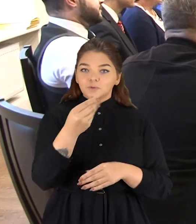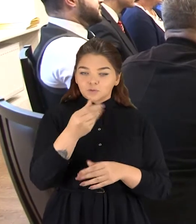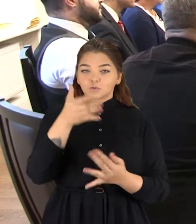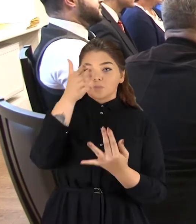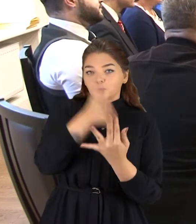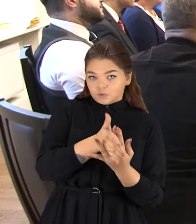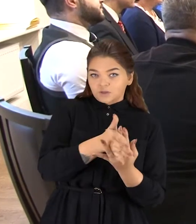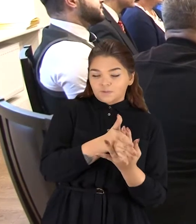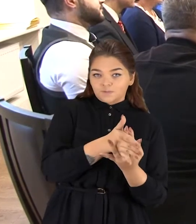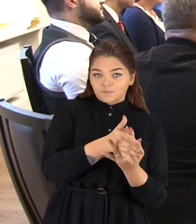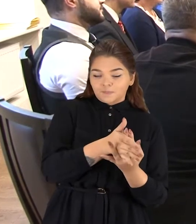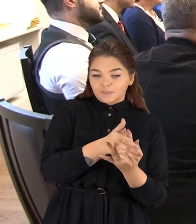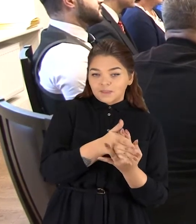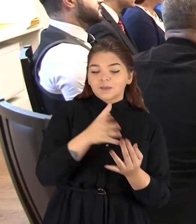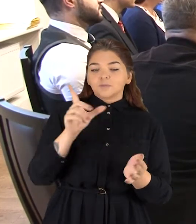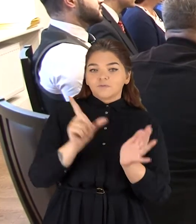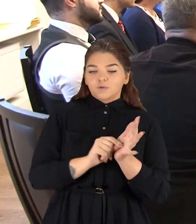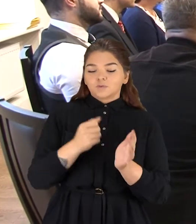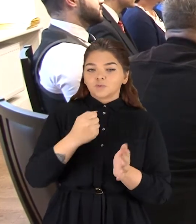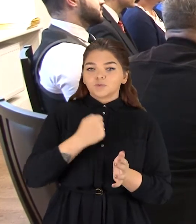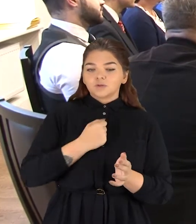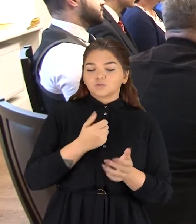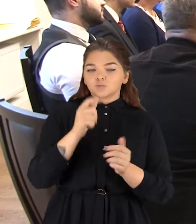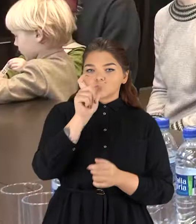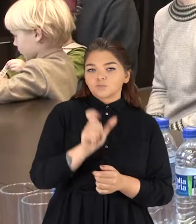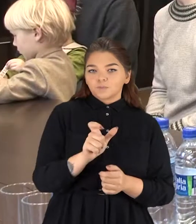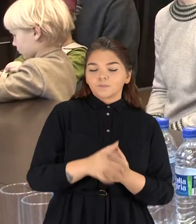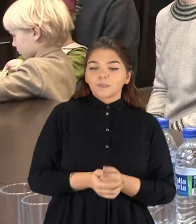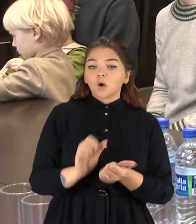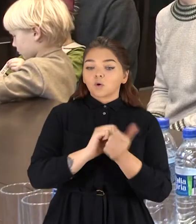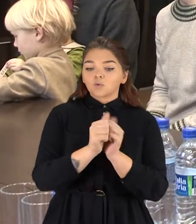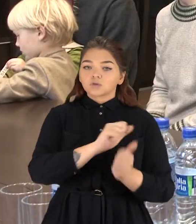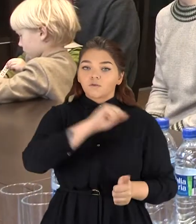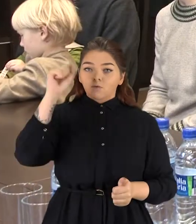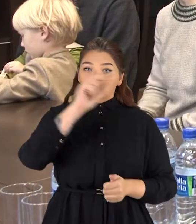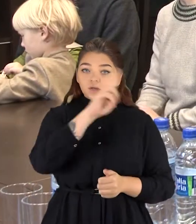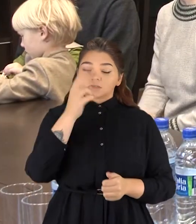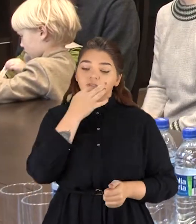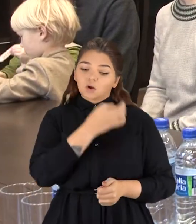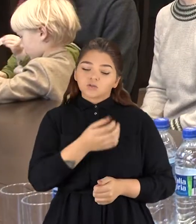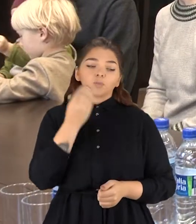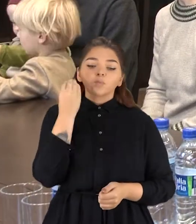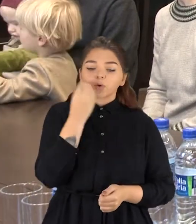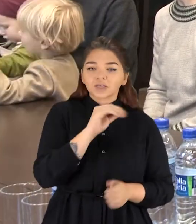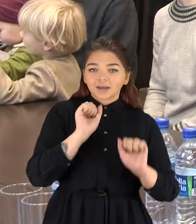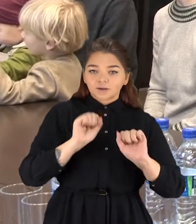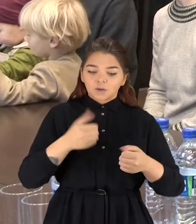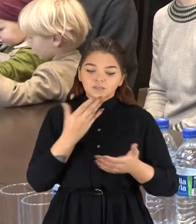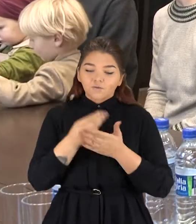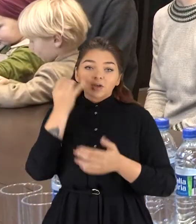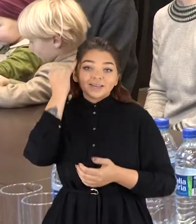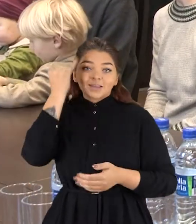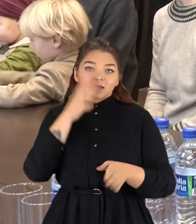tūkstančiai eurų tik pusės sumos, kuria verslininkas dalyvaudamas konkurse privalėjo turėti. Nepaisant to, konkurso laimėtojai sako, kad tai puikiai galimybę